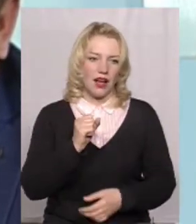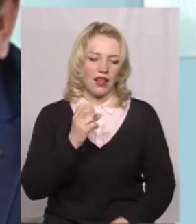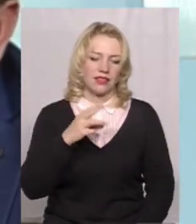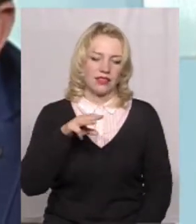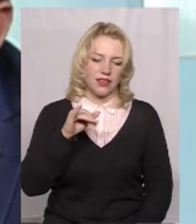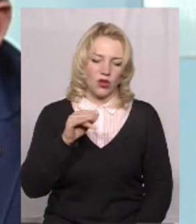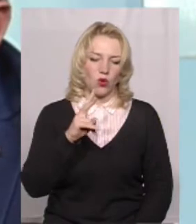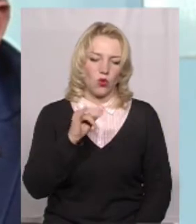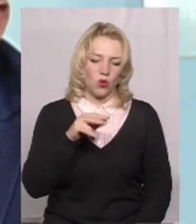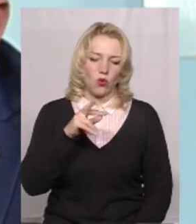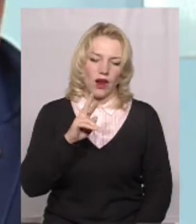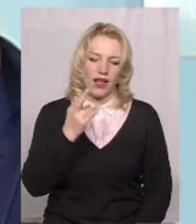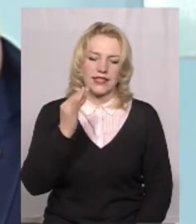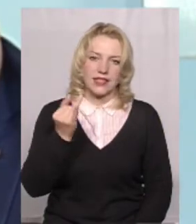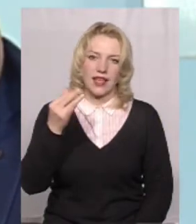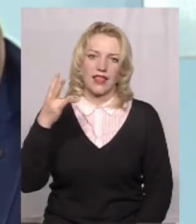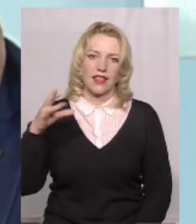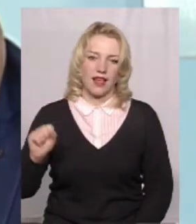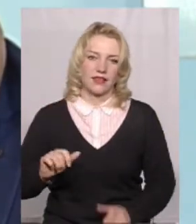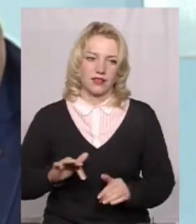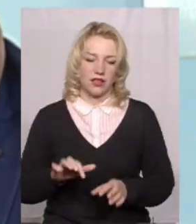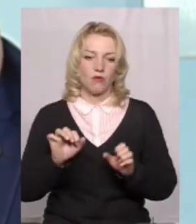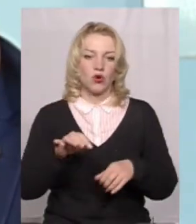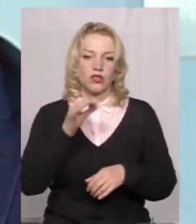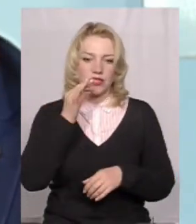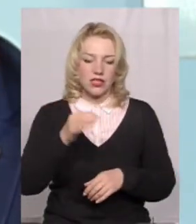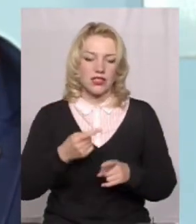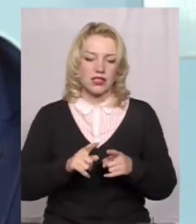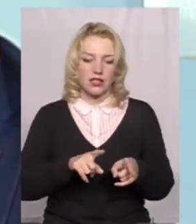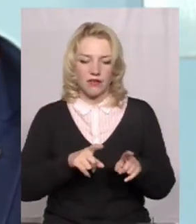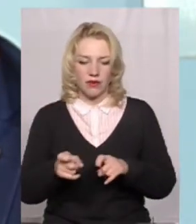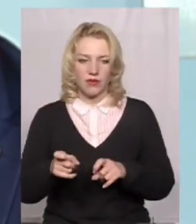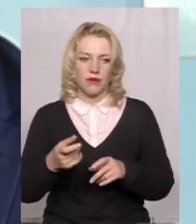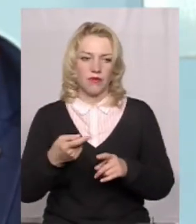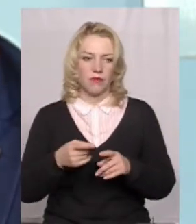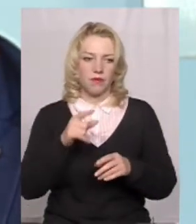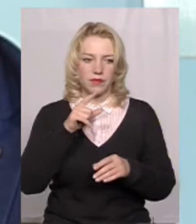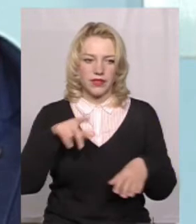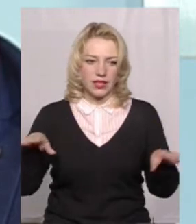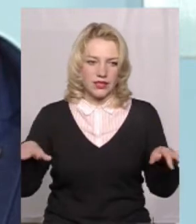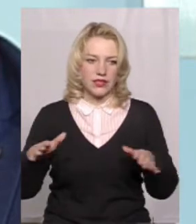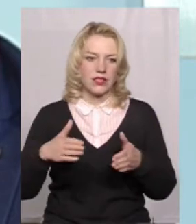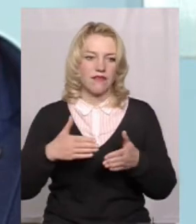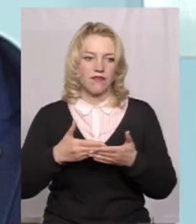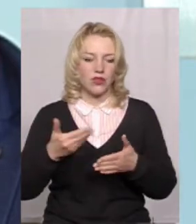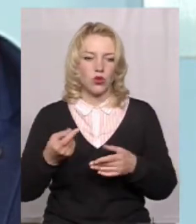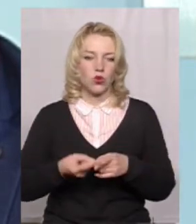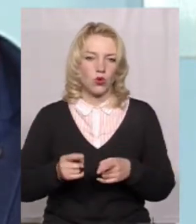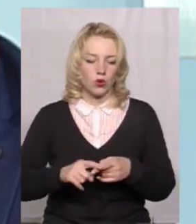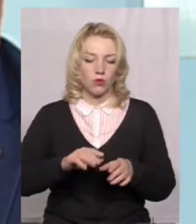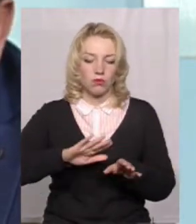Тобто, можна сказати, що даний подій ж птиці відбувався після того,